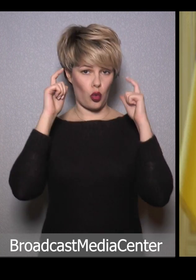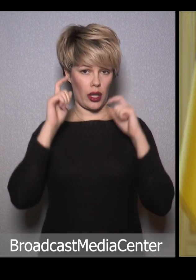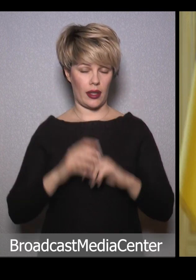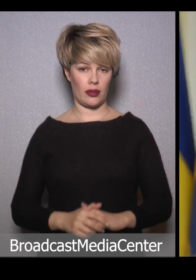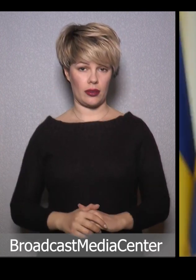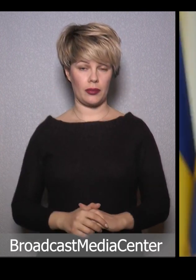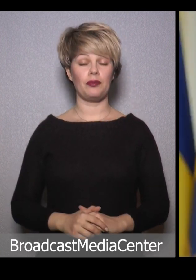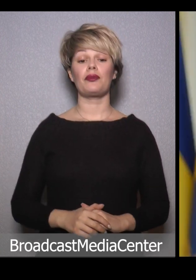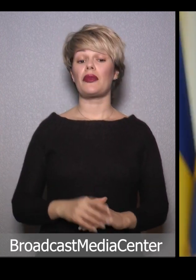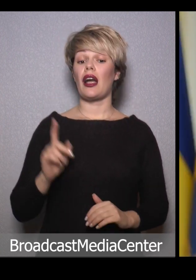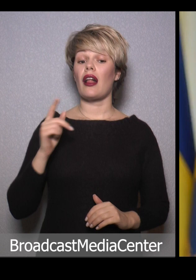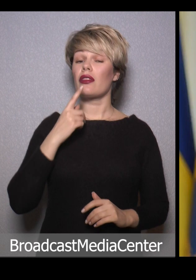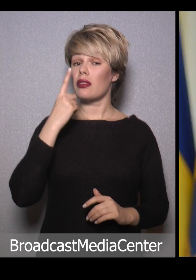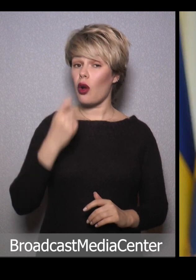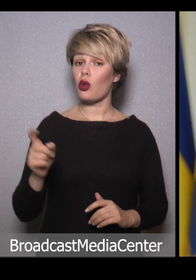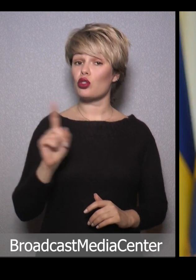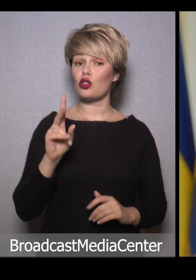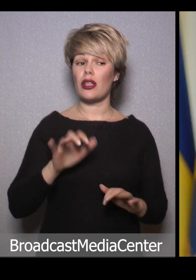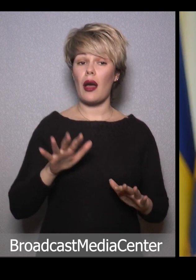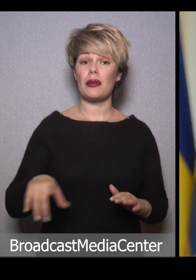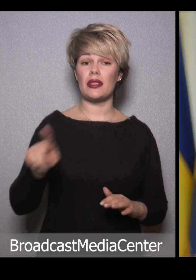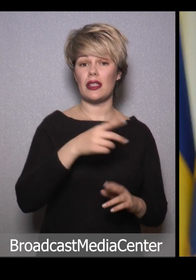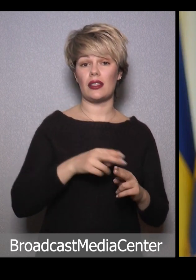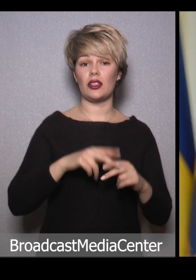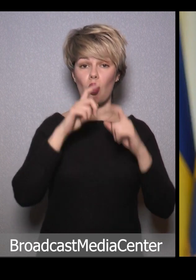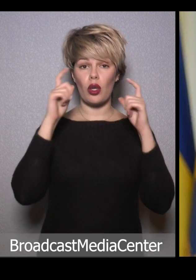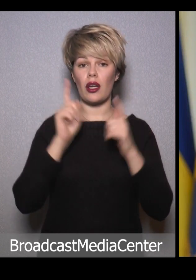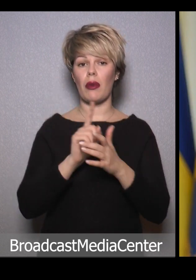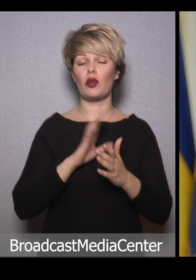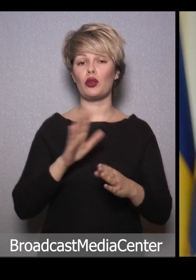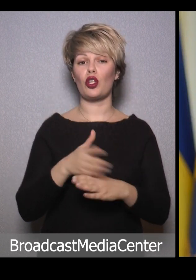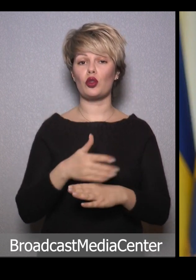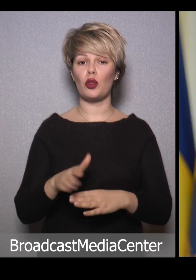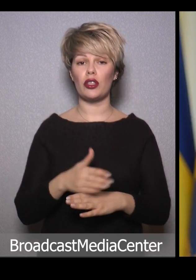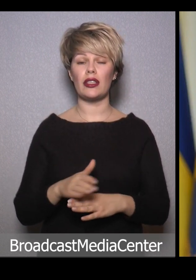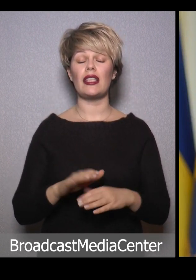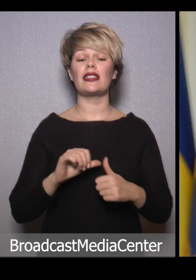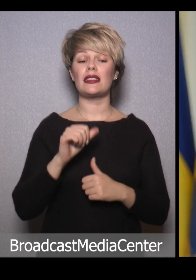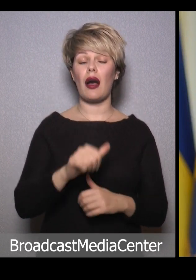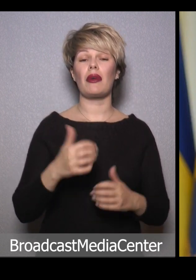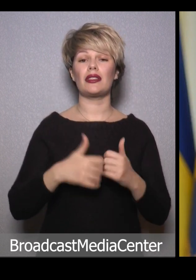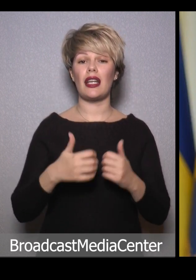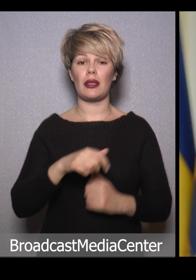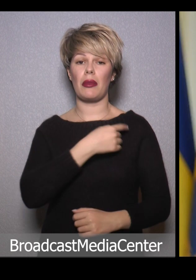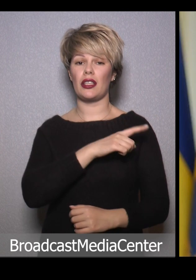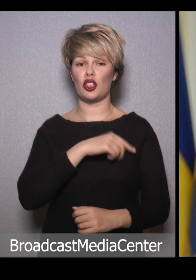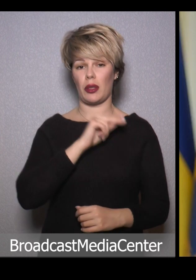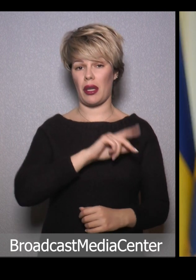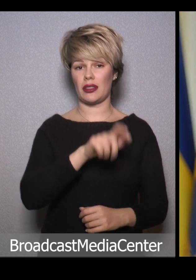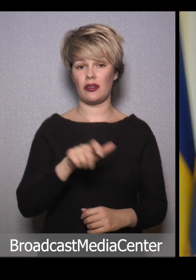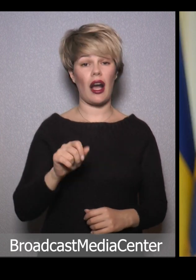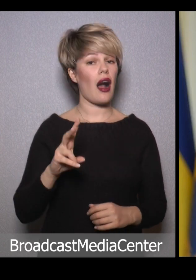окулярів. Наголошую, що на місцях ці окуляри мають бути розподілені саме серед медичних